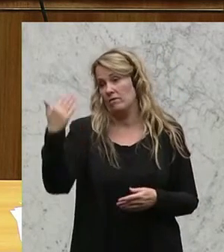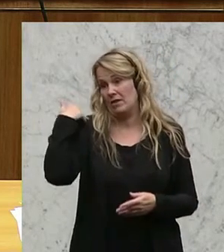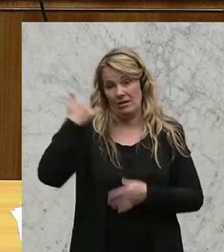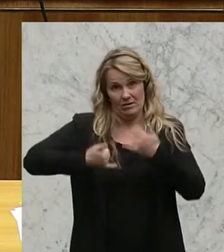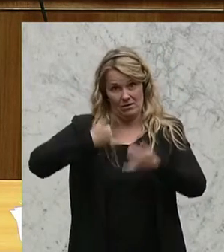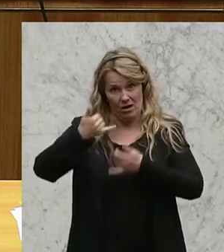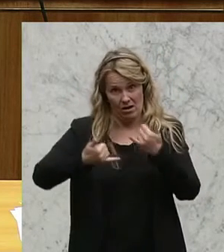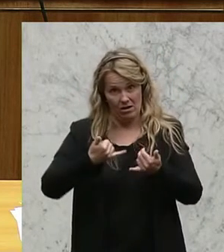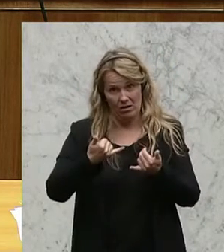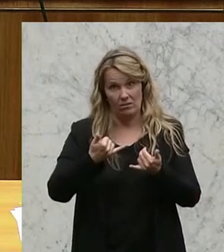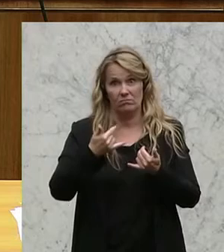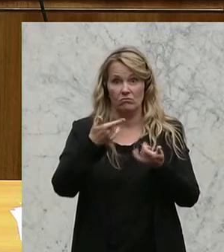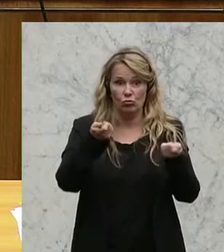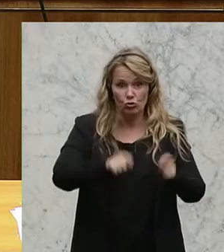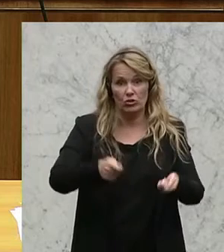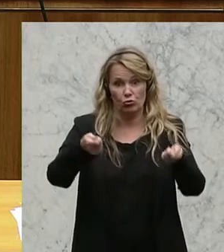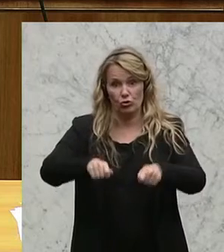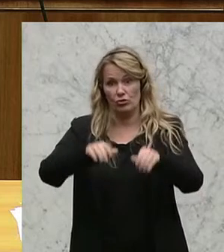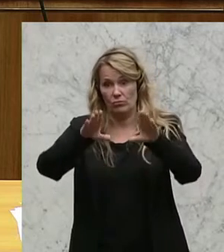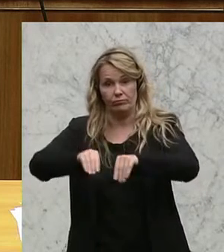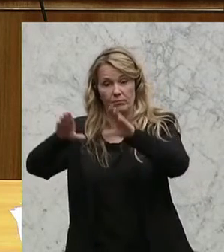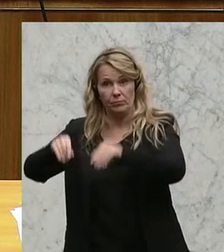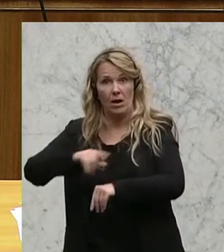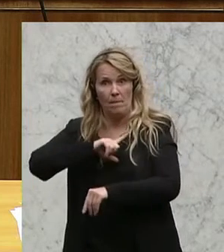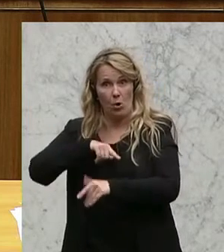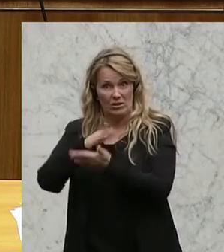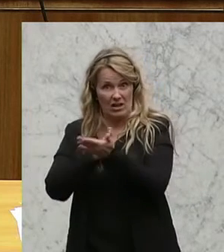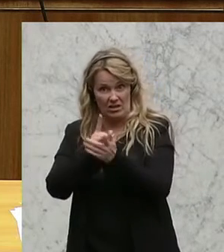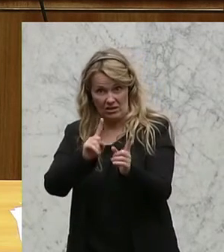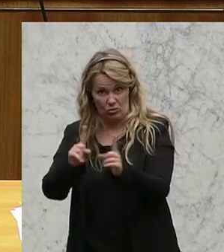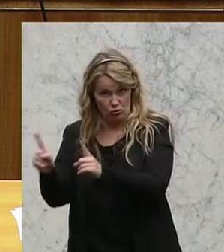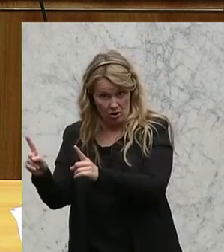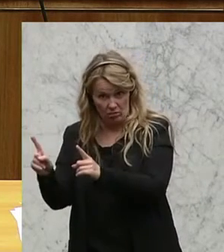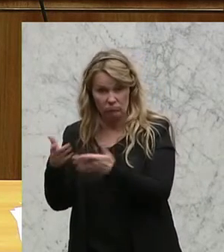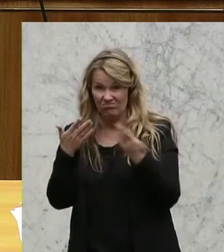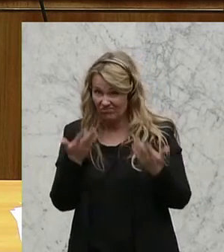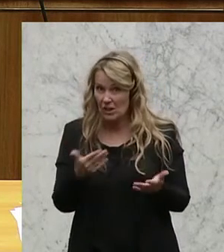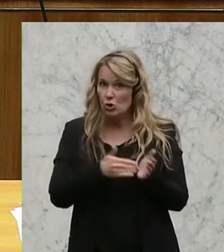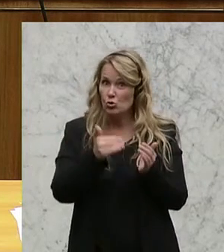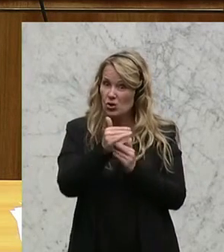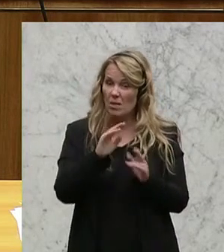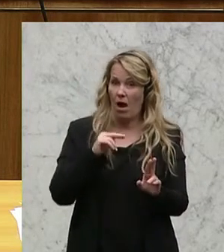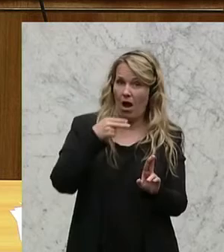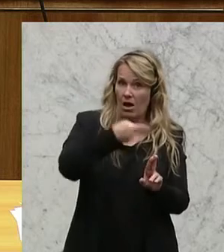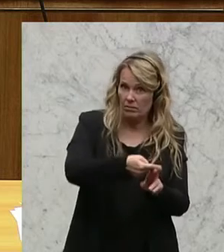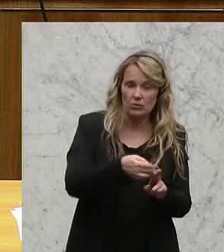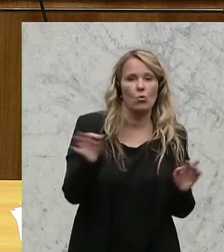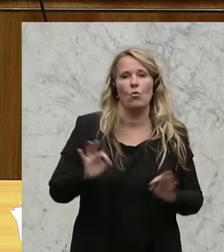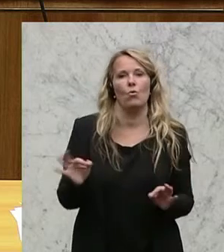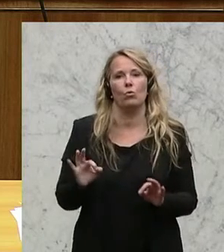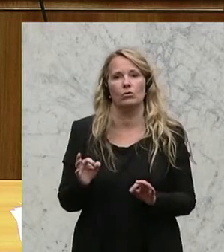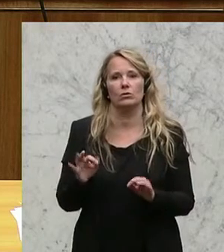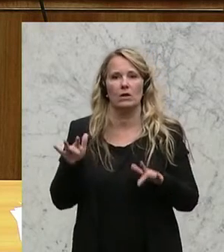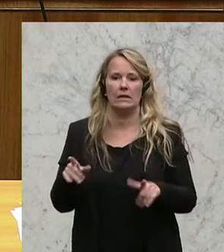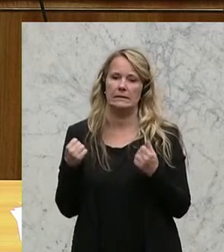Jahren vorgenommenen Schließungen von Polizeidienststellen einer Systemanpassung dienten oder als reiner